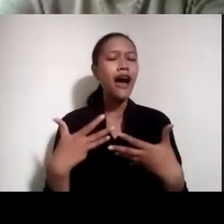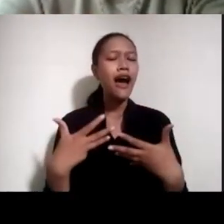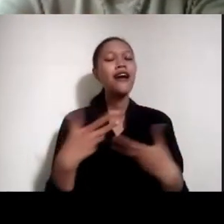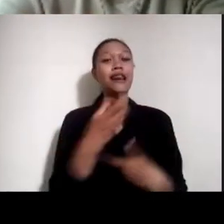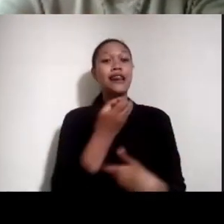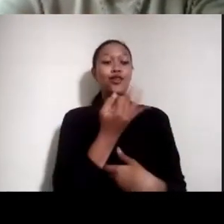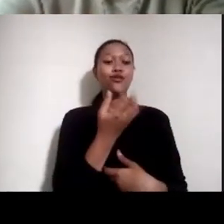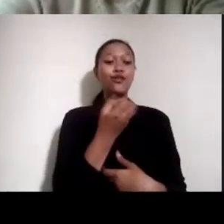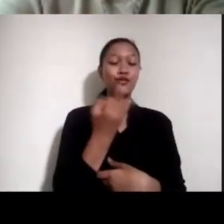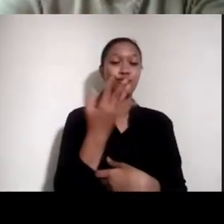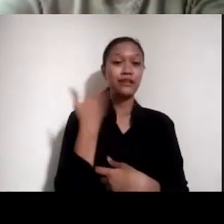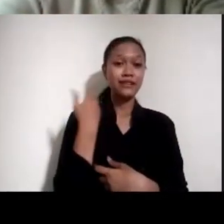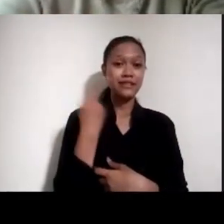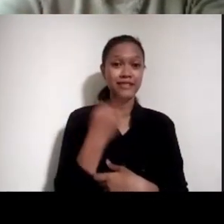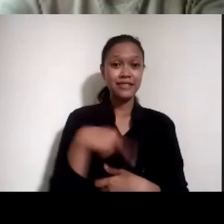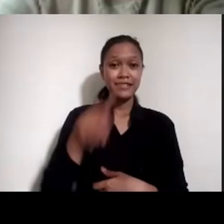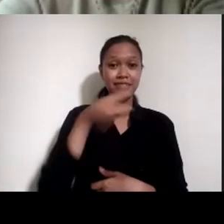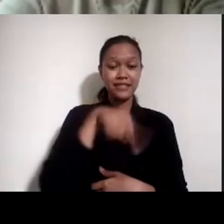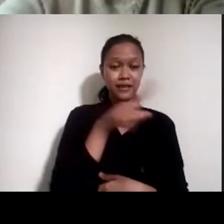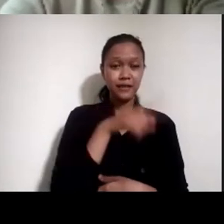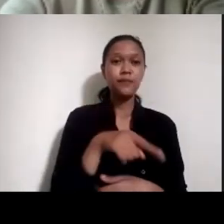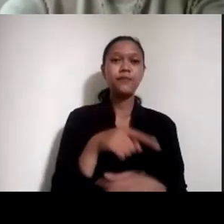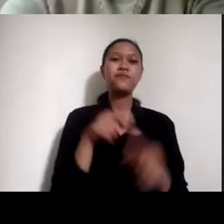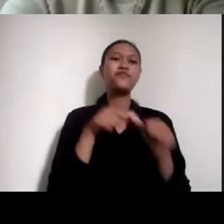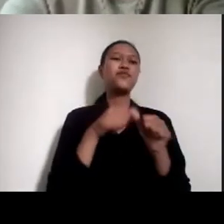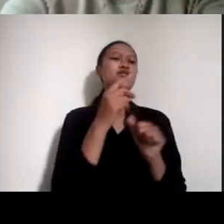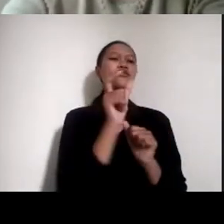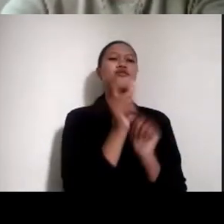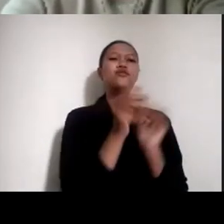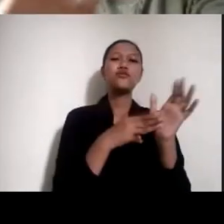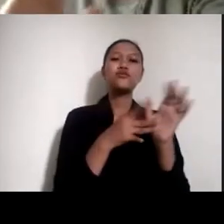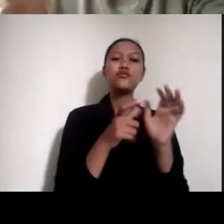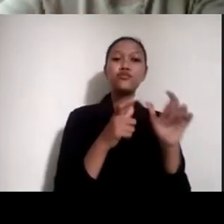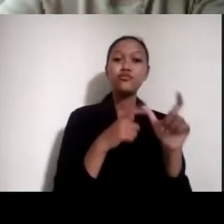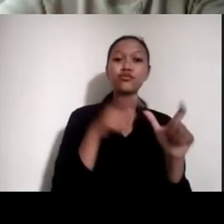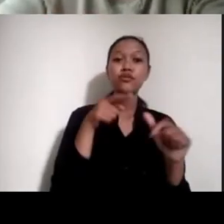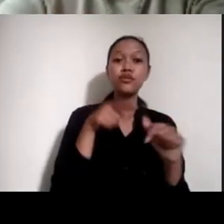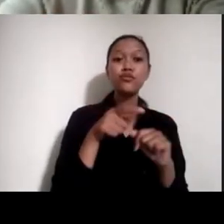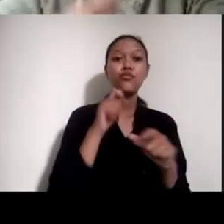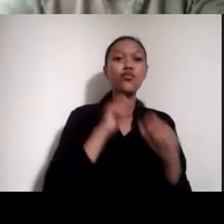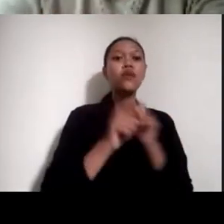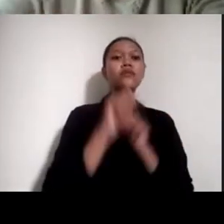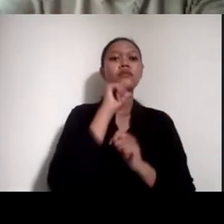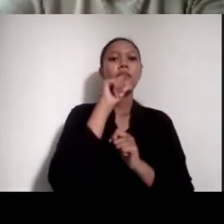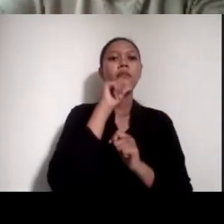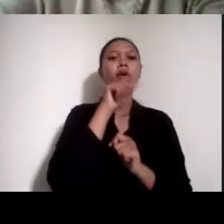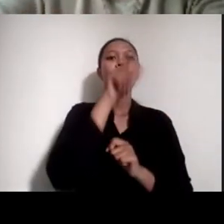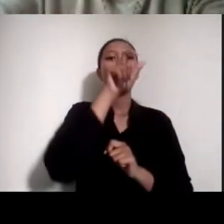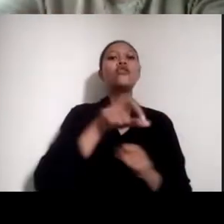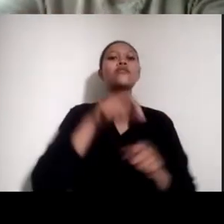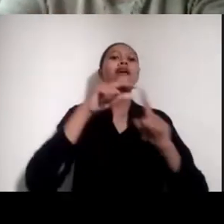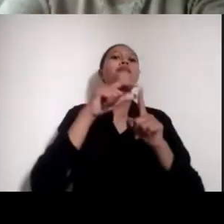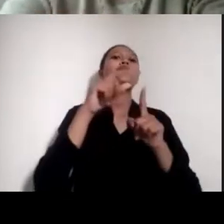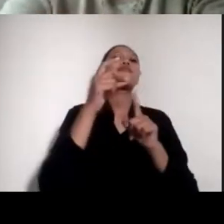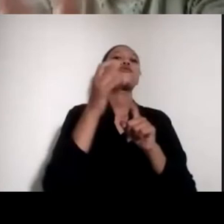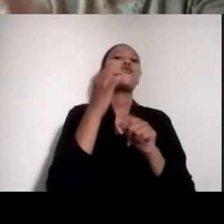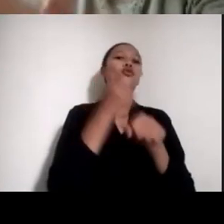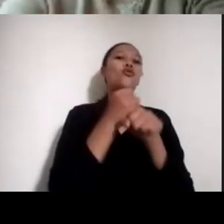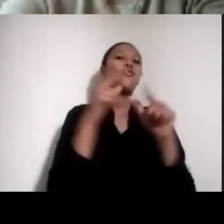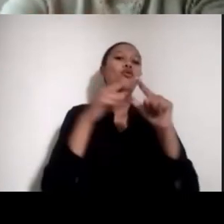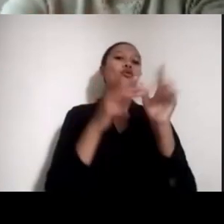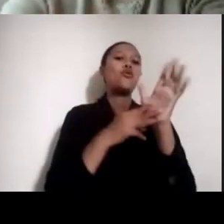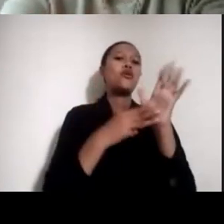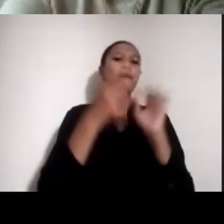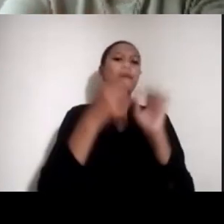rumus-rumusnya itu dikerjakan oleh programmer. Aku nggak bisa ngerjain sendiri, tapi aku tahu bagaimana